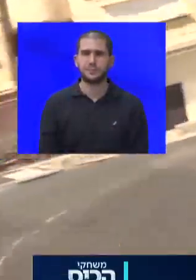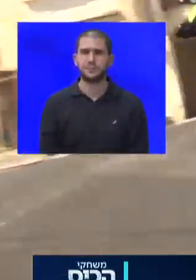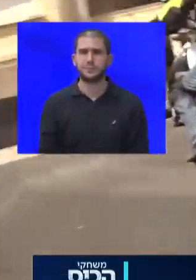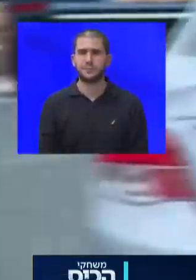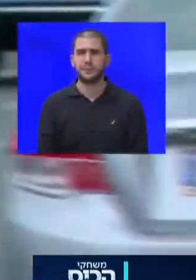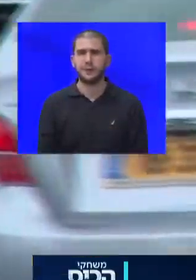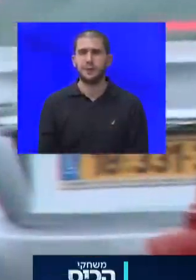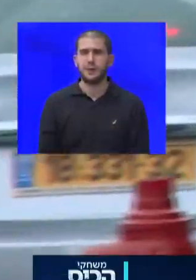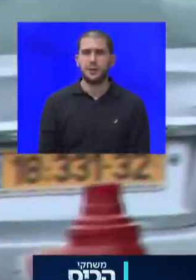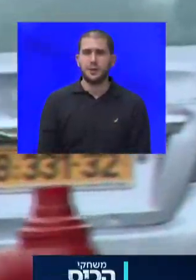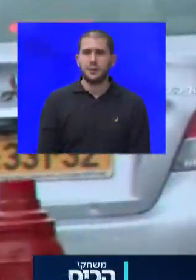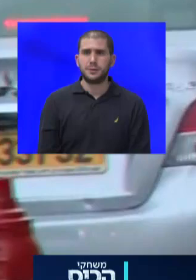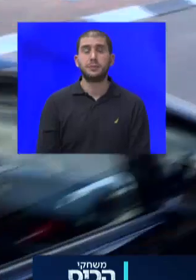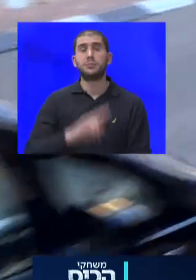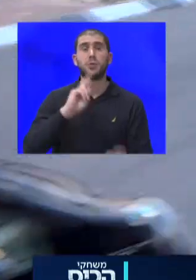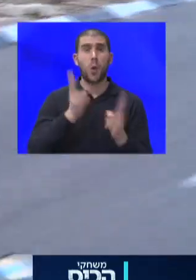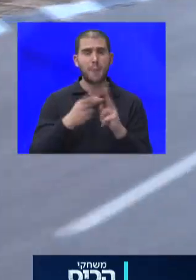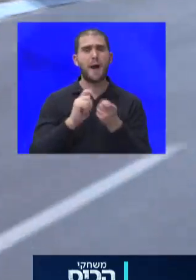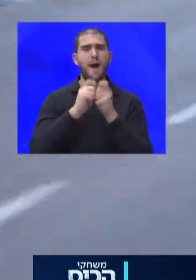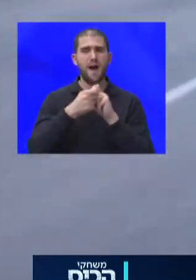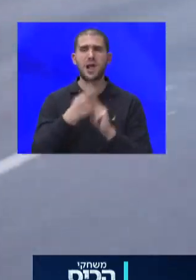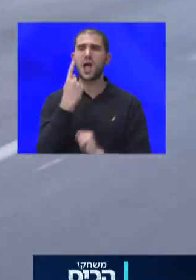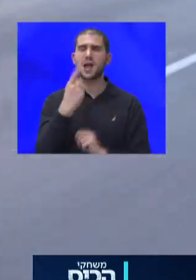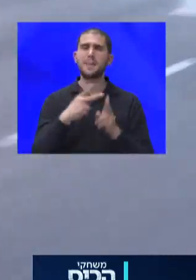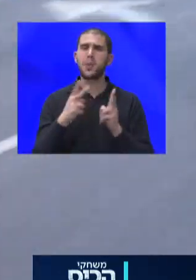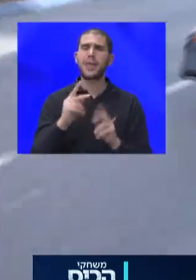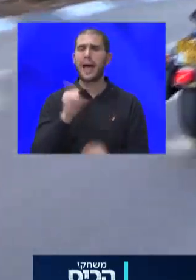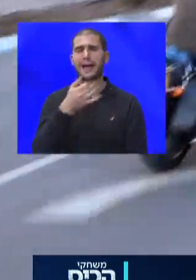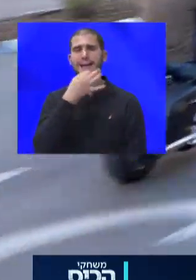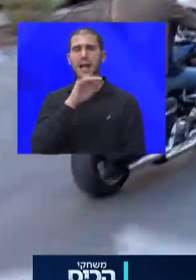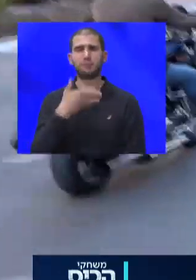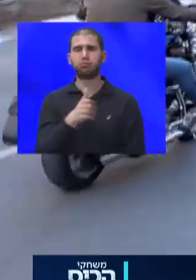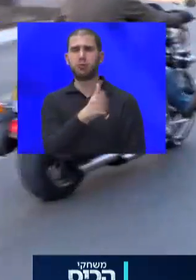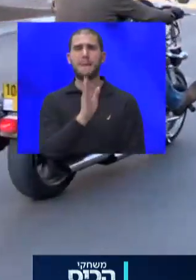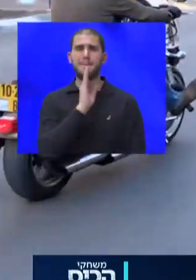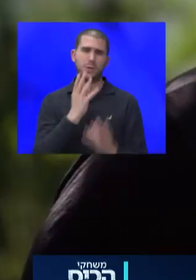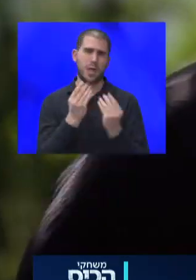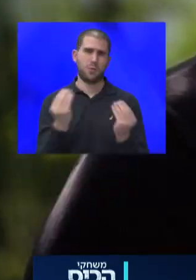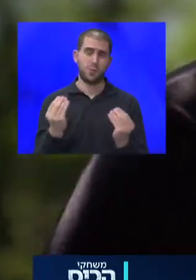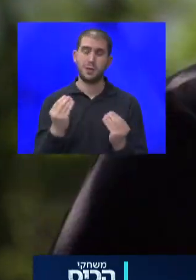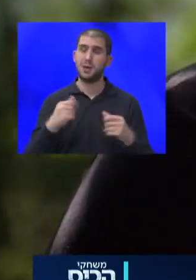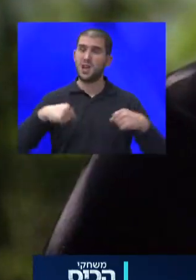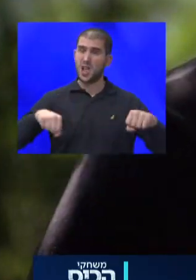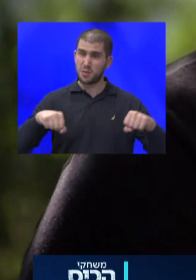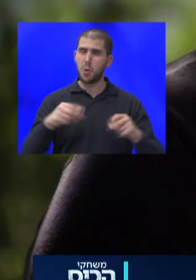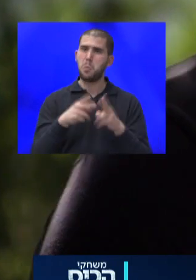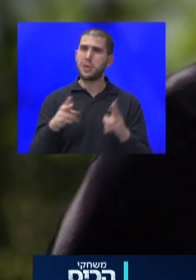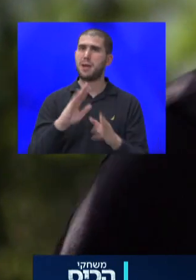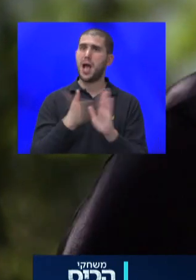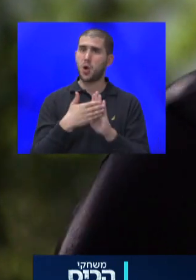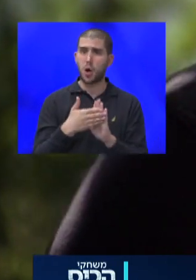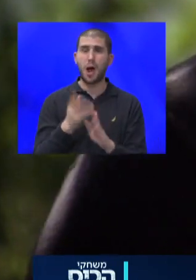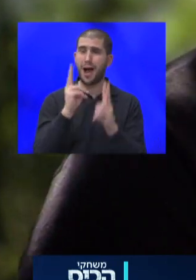בכל העולם הוא הפך לאחד הפתרונות היעילים לבעיות רבות כל כך. הכלים הדוגלגלים פותרים את הכל. לא חנייה,